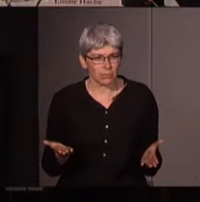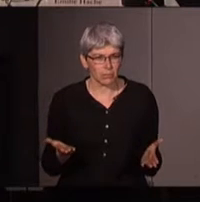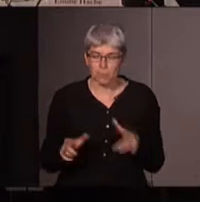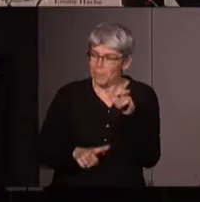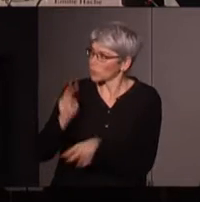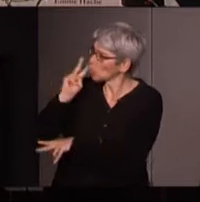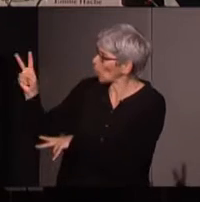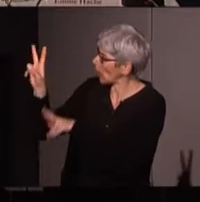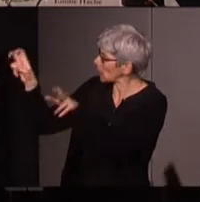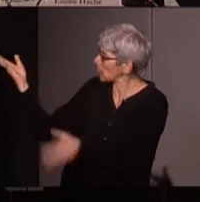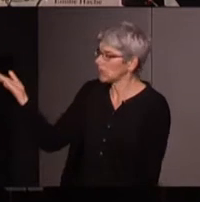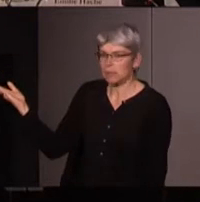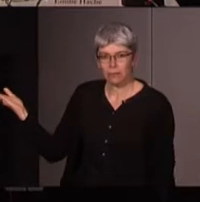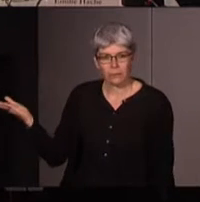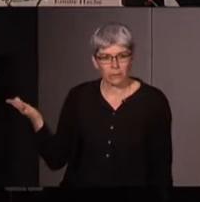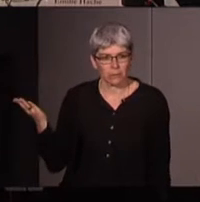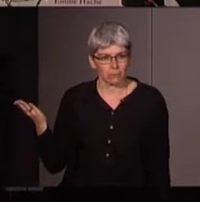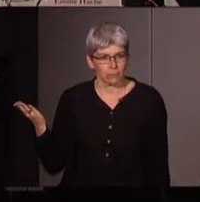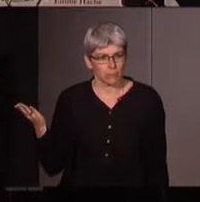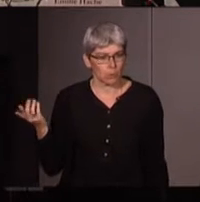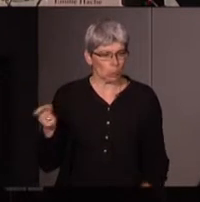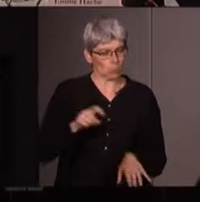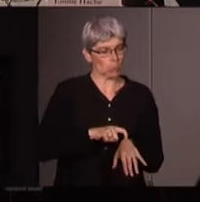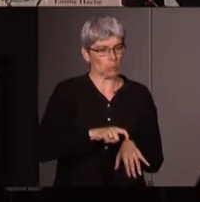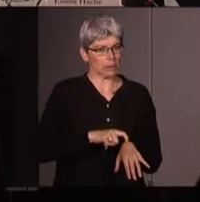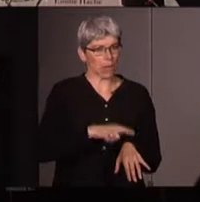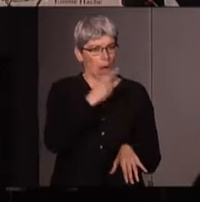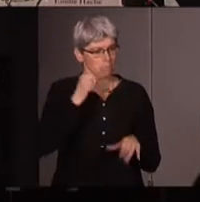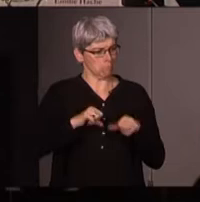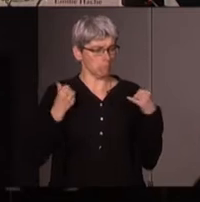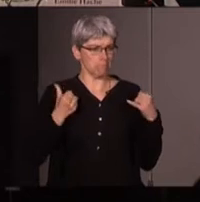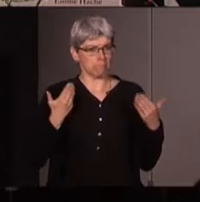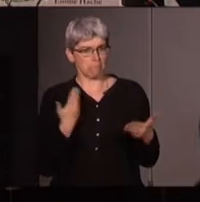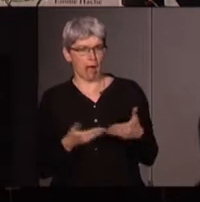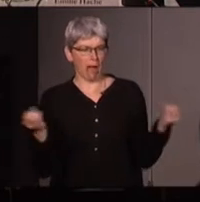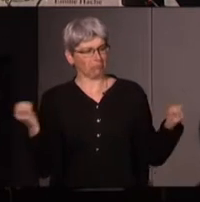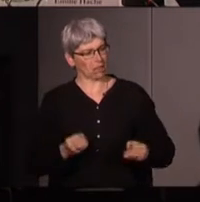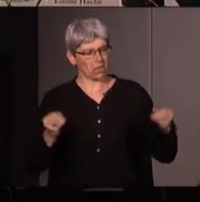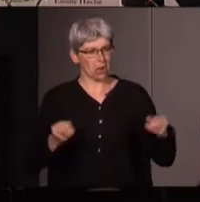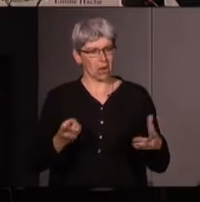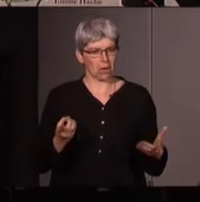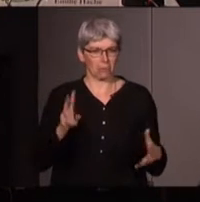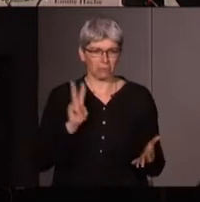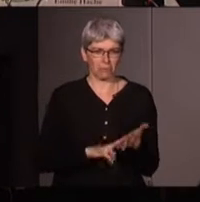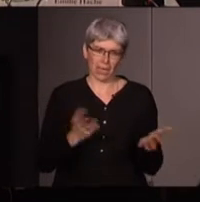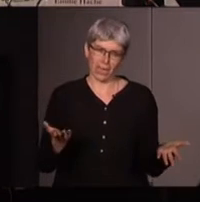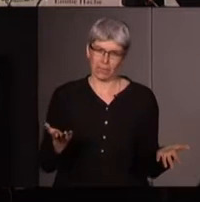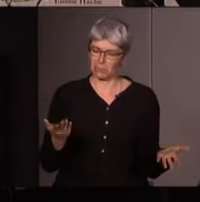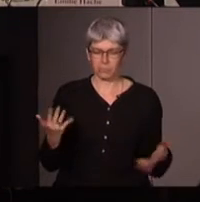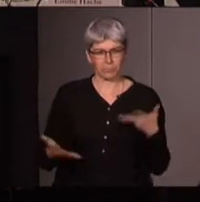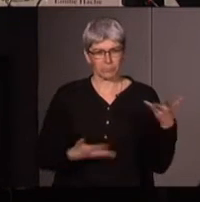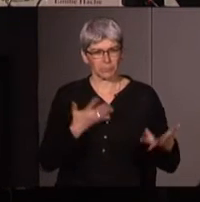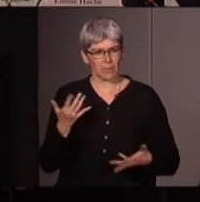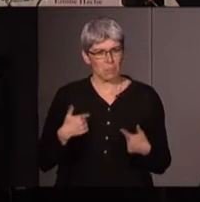gens voient le titre alors tout de suite les machos vont dire ah bon d'accord c'est fait et puis c'est vrai mais en fait je ne pas